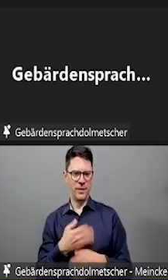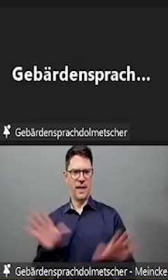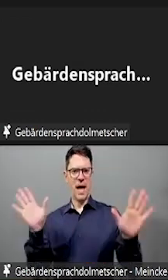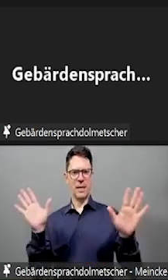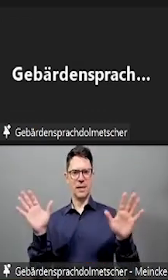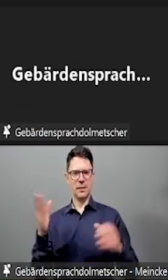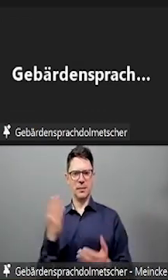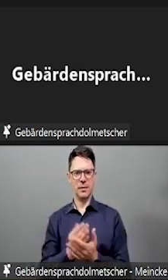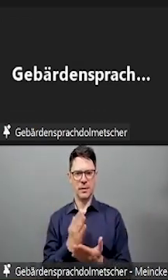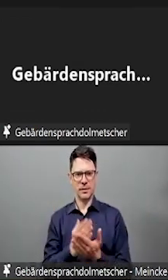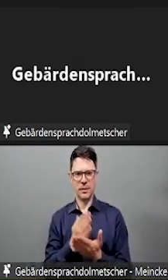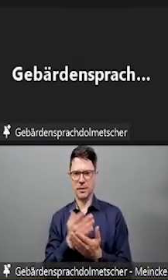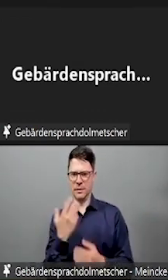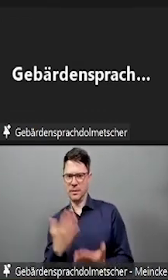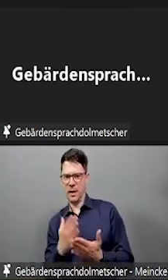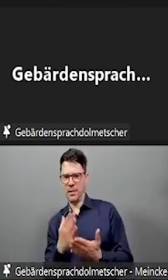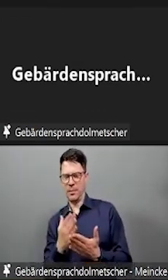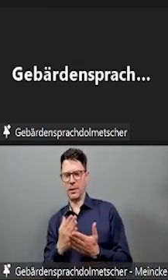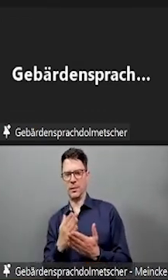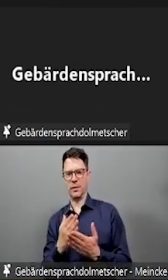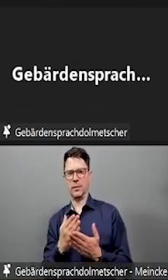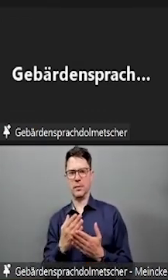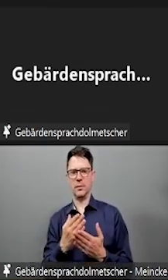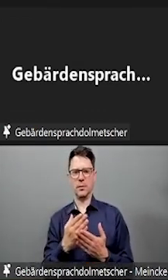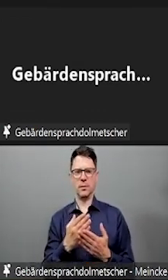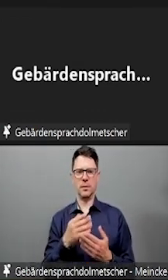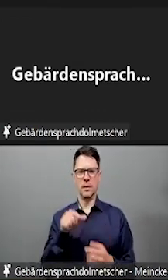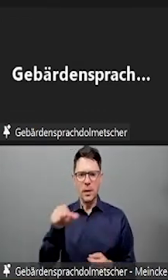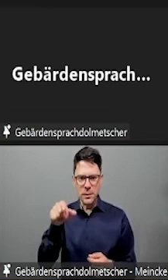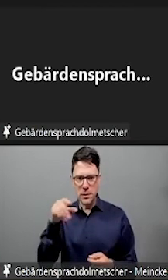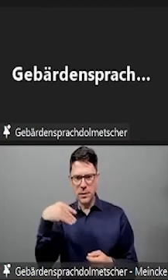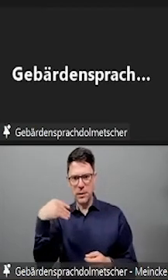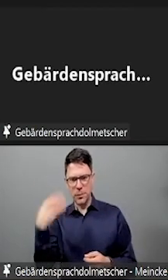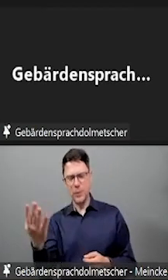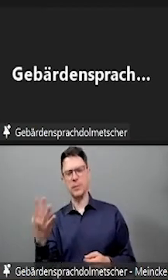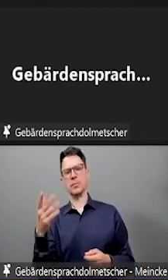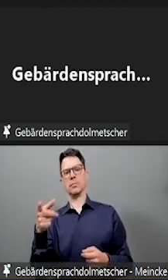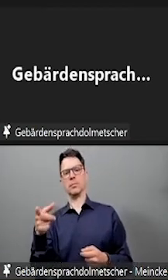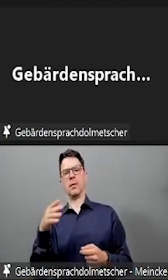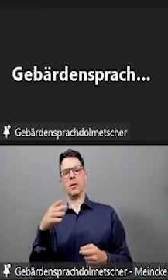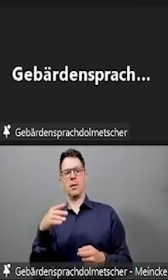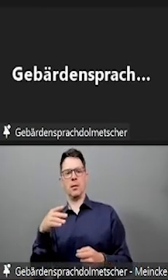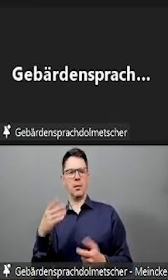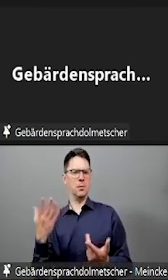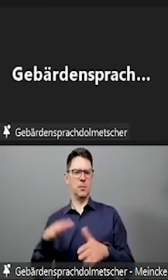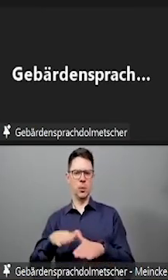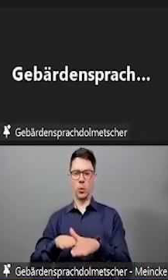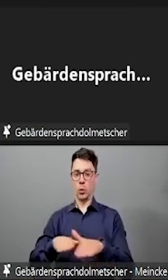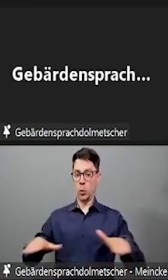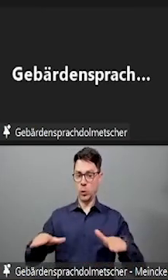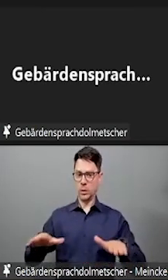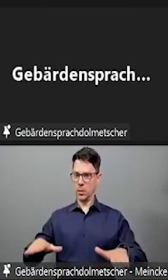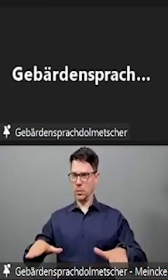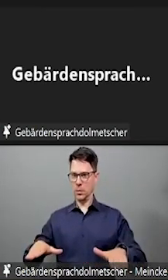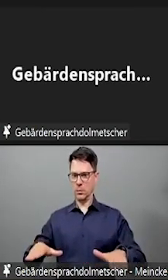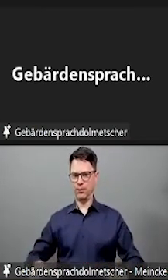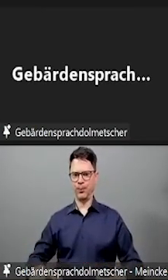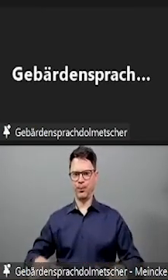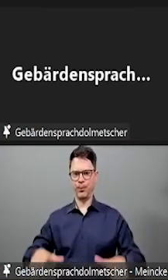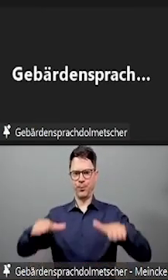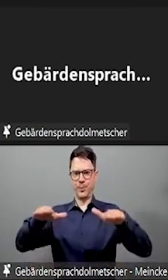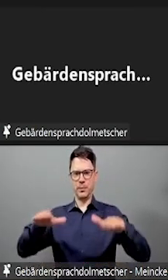Gibt es blendungsarme Arbeitsplätze? Liegt eine gute Beleuchtung vor? Das wären da Aspekte der Barrierefreiheit, die berücksichtigt werden sollten.